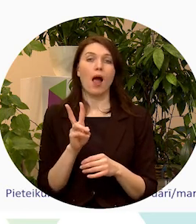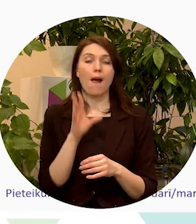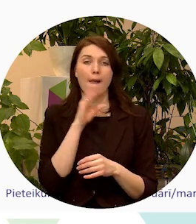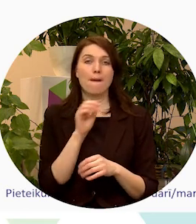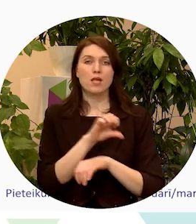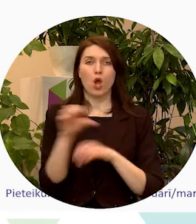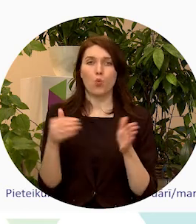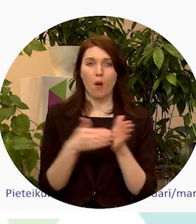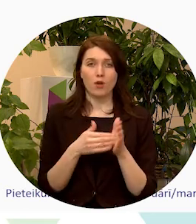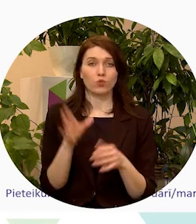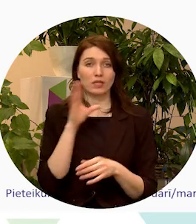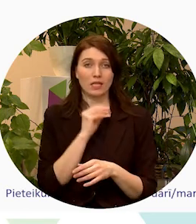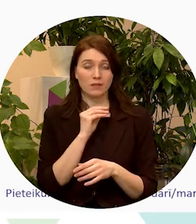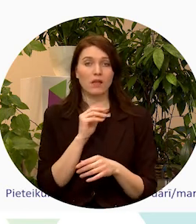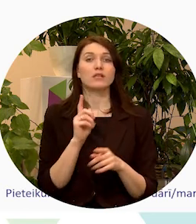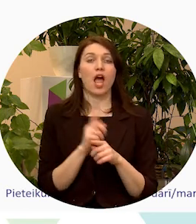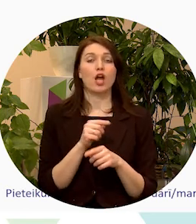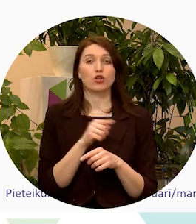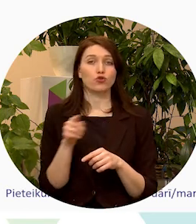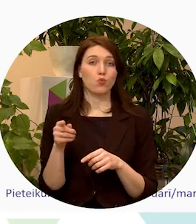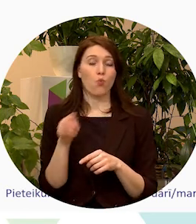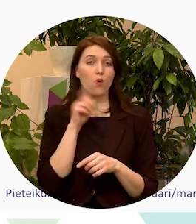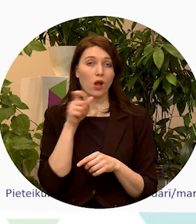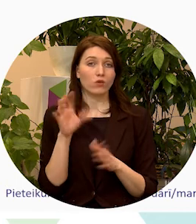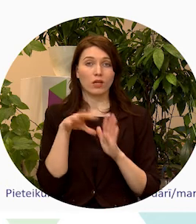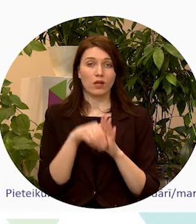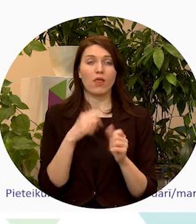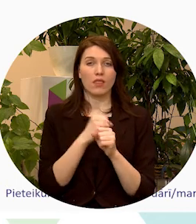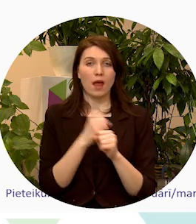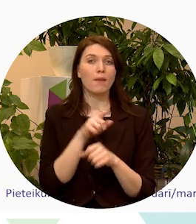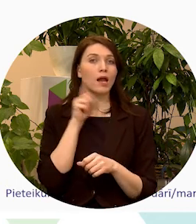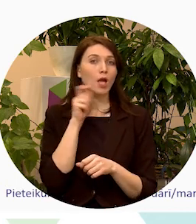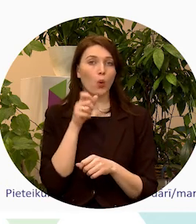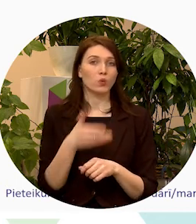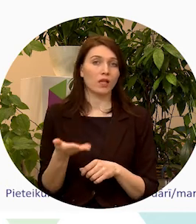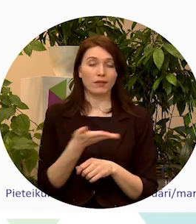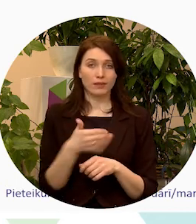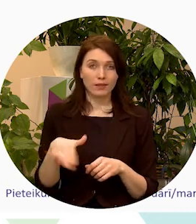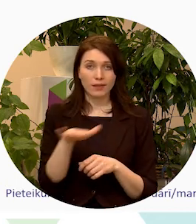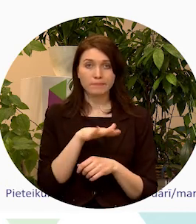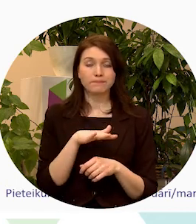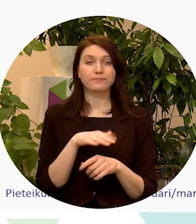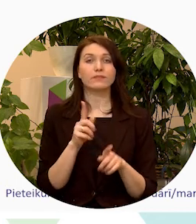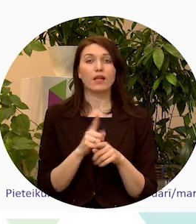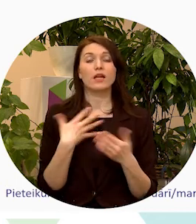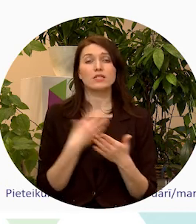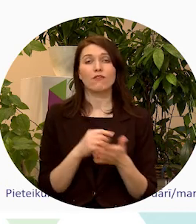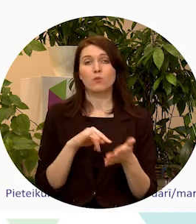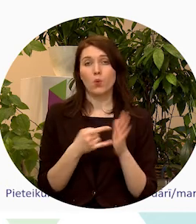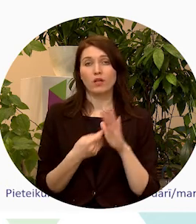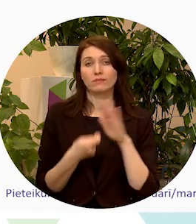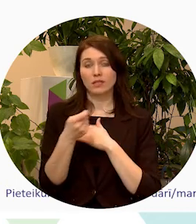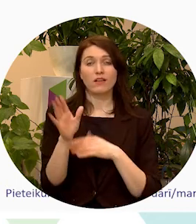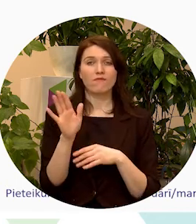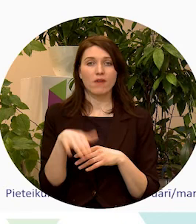iespējām, un viņu iekļaušanu darbā ar jaunatni. Atiecīgi šeit savus projektus varēs iesniegt